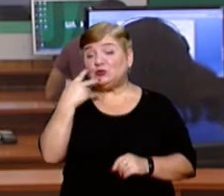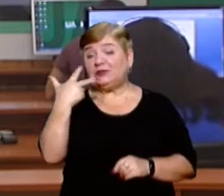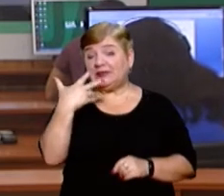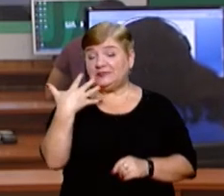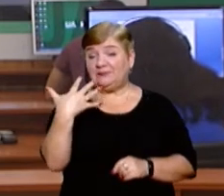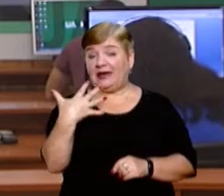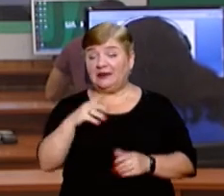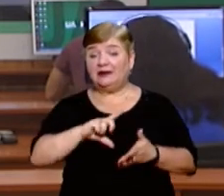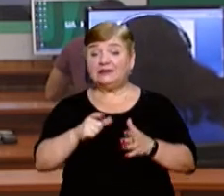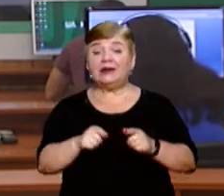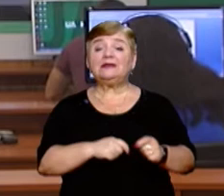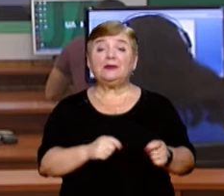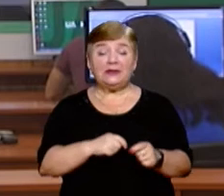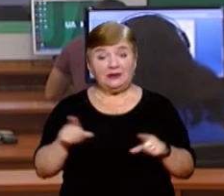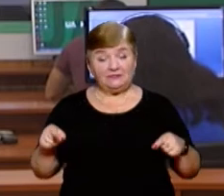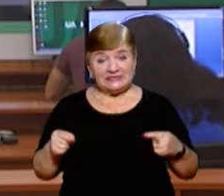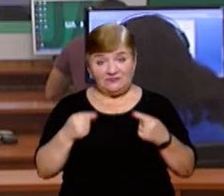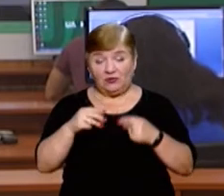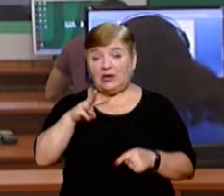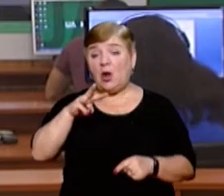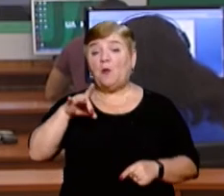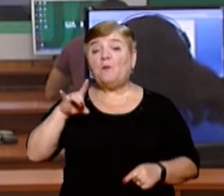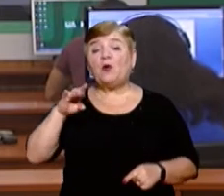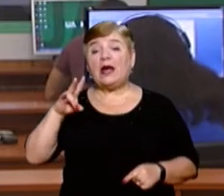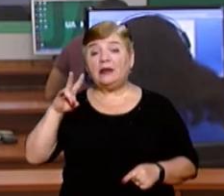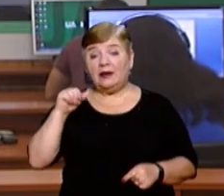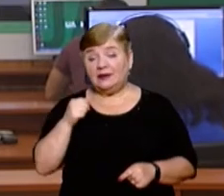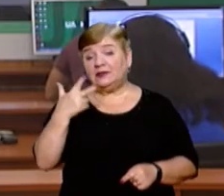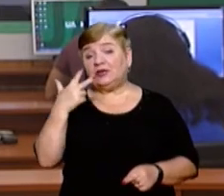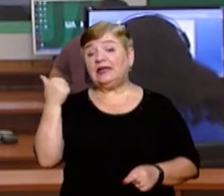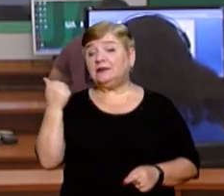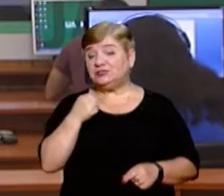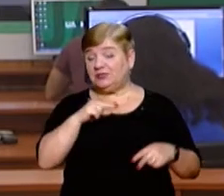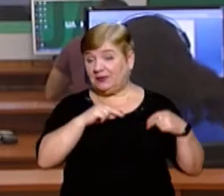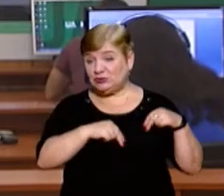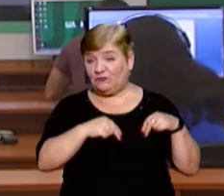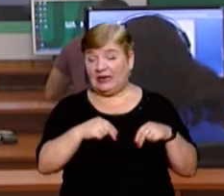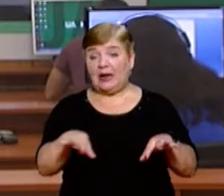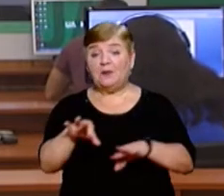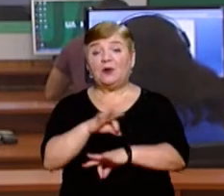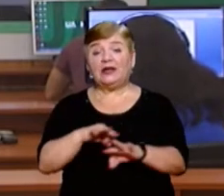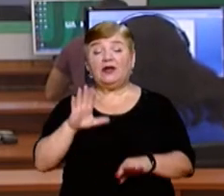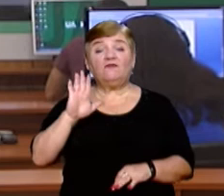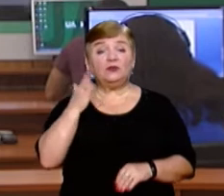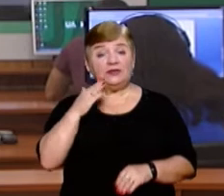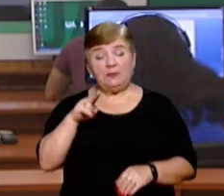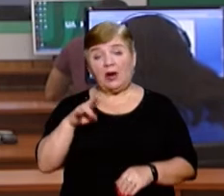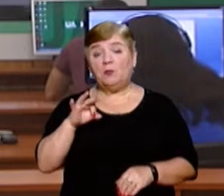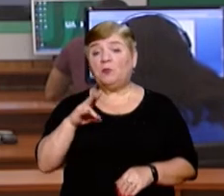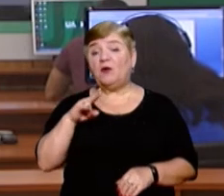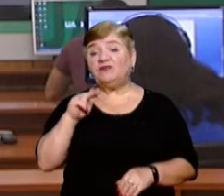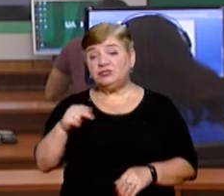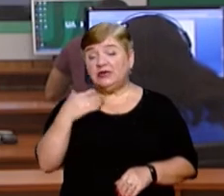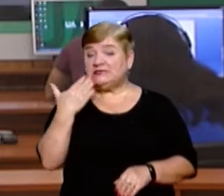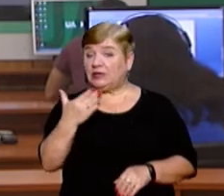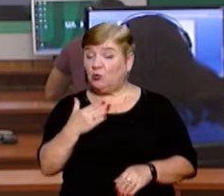квадратних матрів. Над створенням муралу працювали близько трьох тижнів, розповів менеджер проєкту Володимир Попович. За його